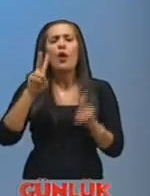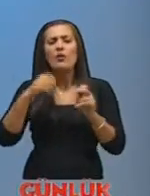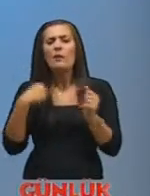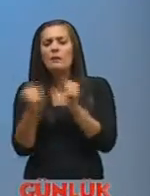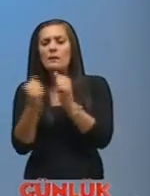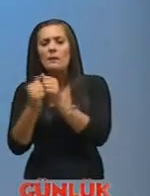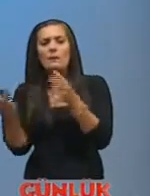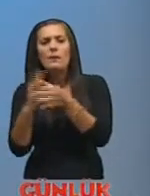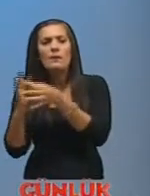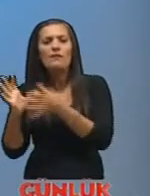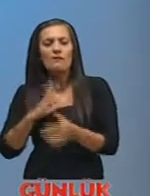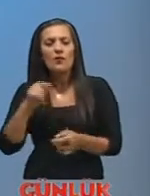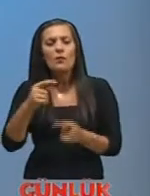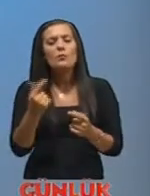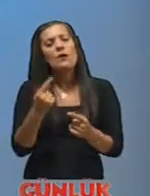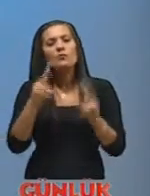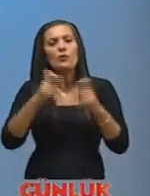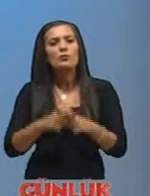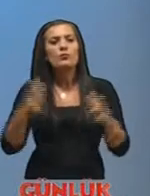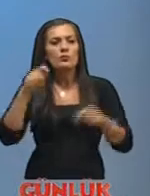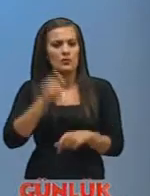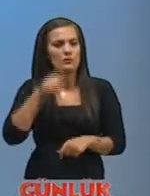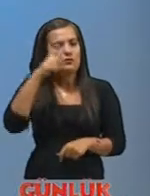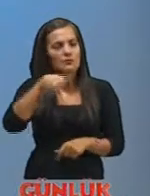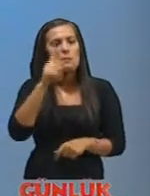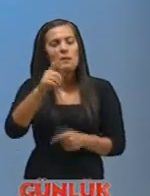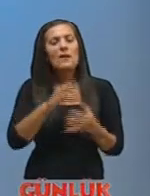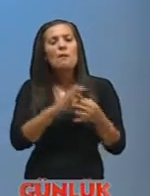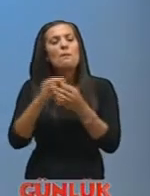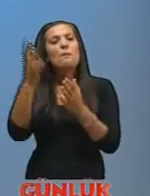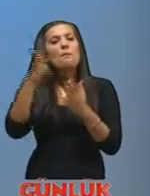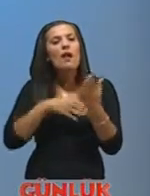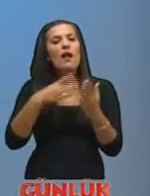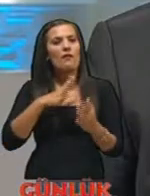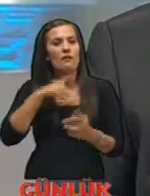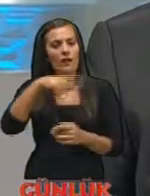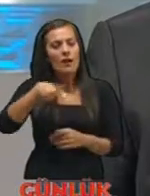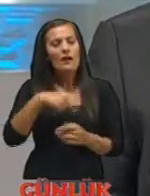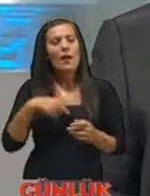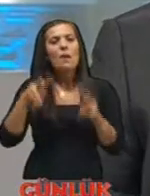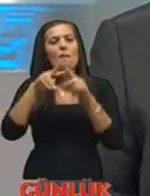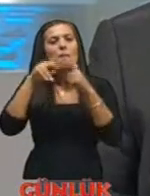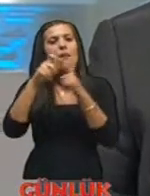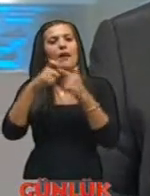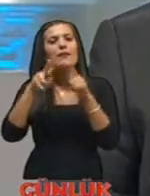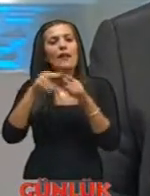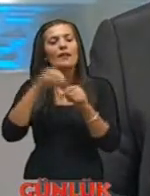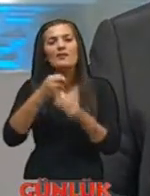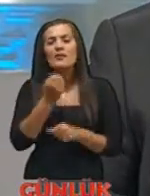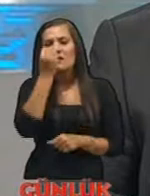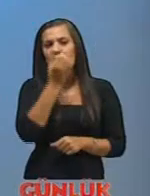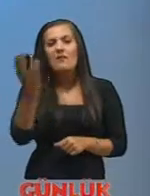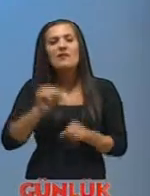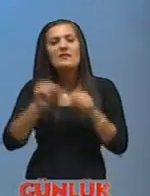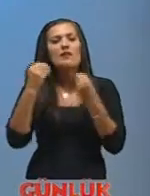konulardan besleniyorsunuz Besliyorsunuz konuları Ve bir makaleniz var Maden yataklarının çevreye olan zararları konusunda Ve bu